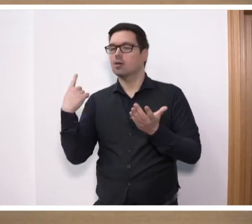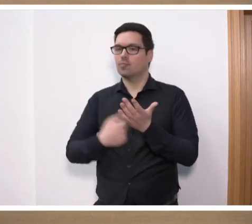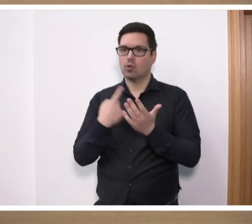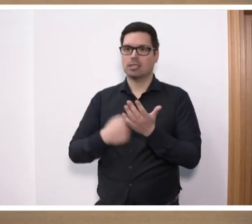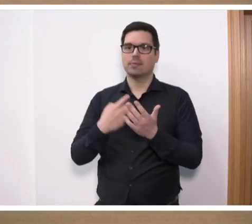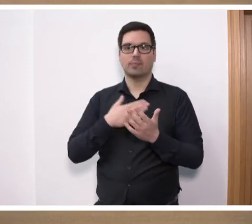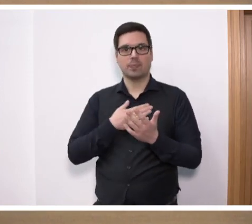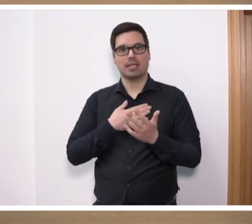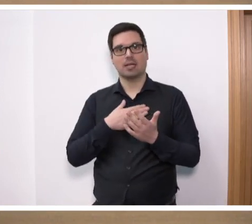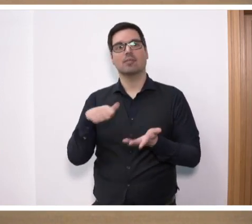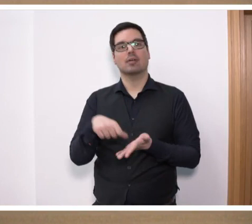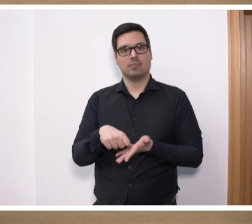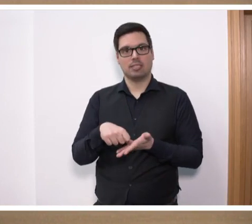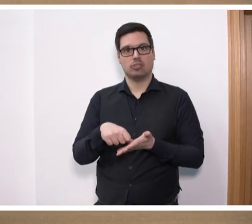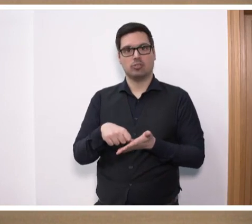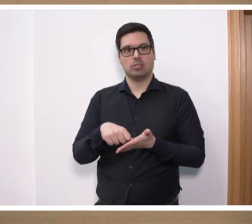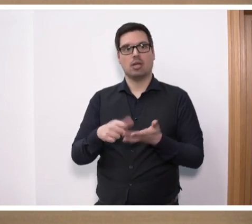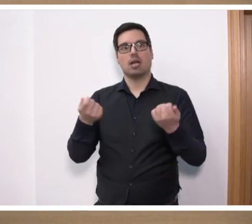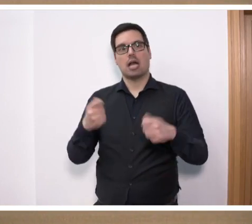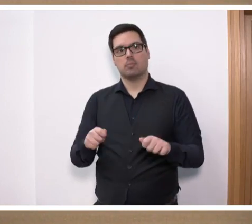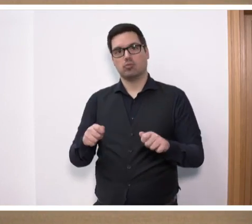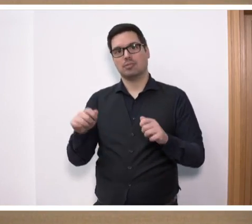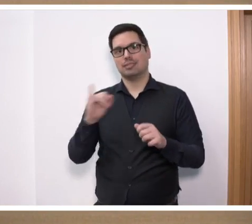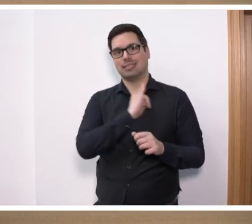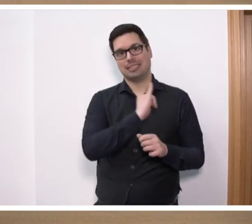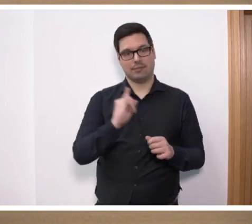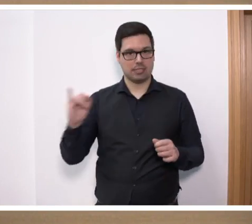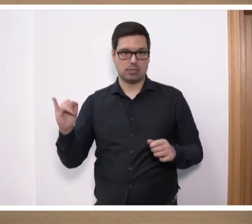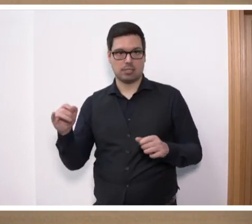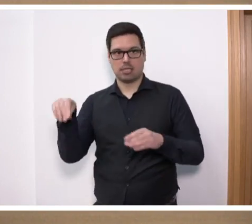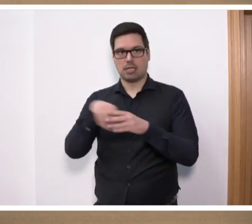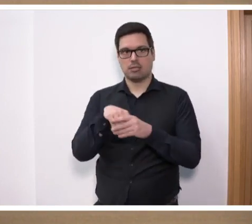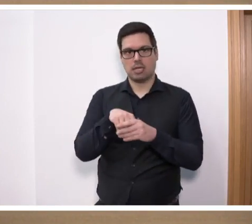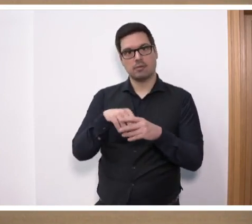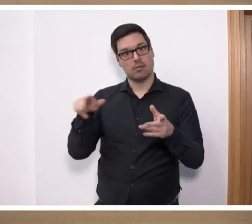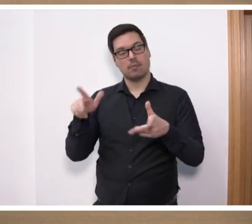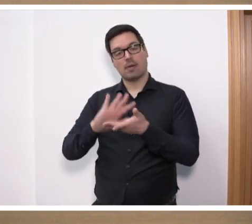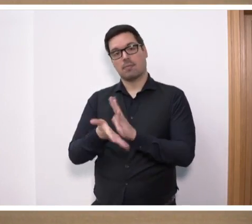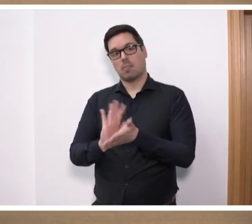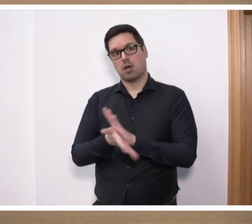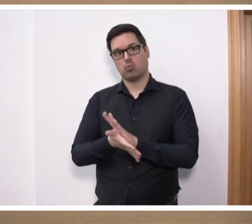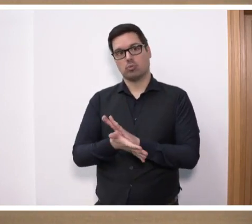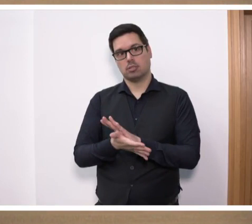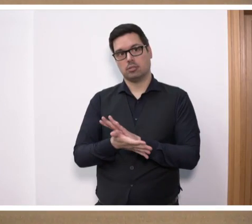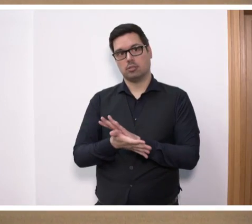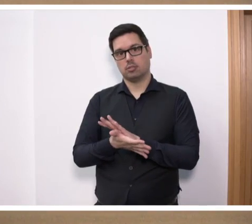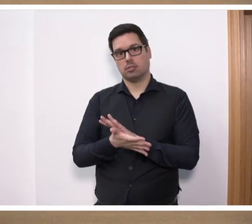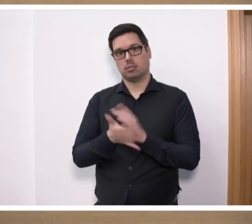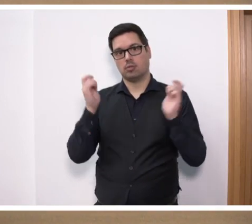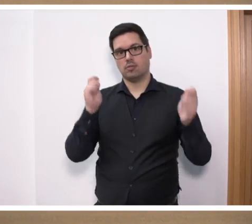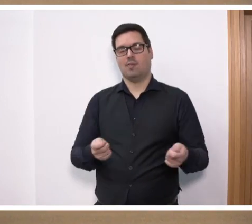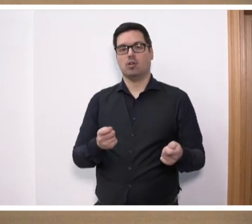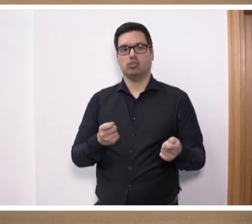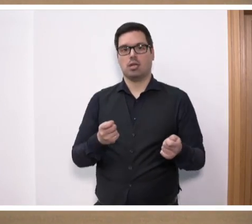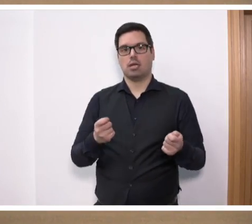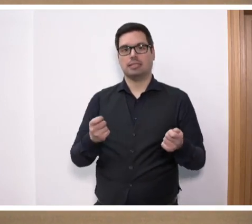verpflichtenden Abschluss von individuellen Integrationsvereinbarungen. Auch das ist unser konkreter Vorschlag, um die